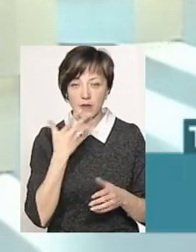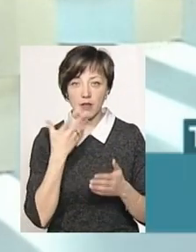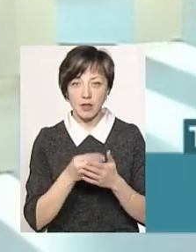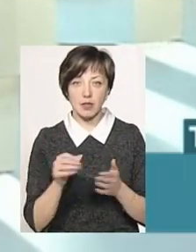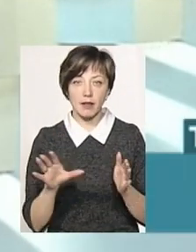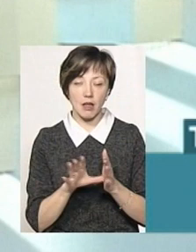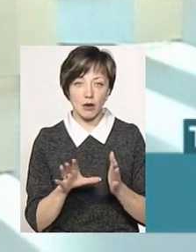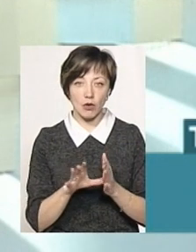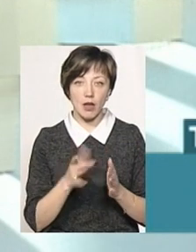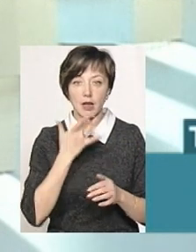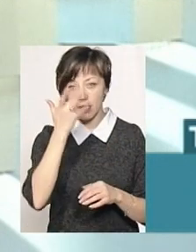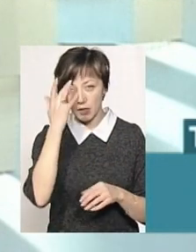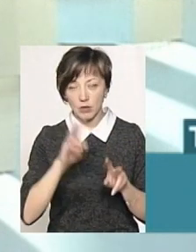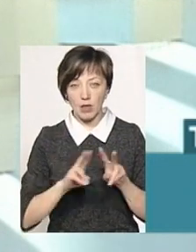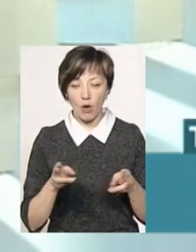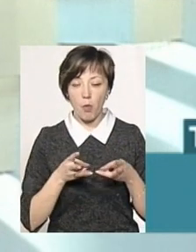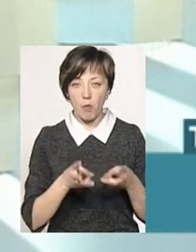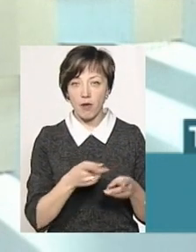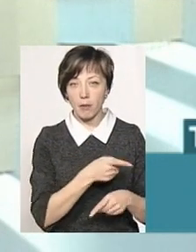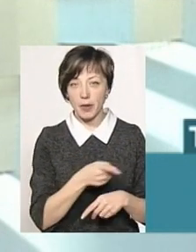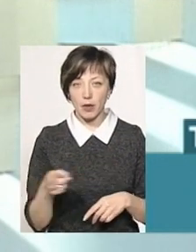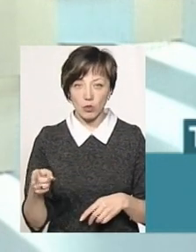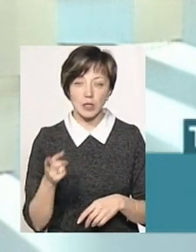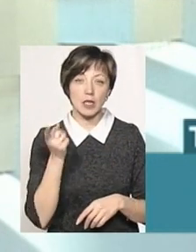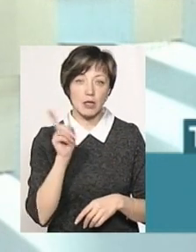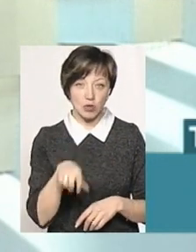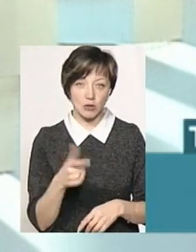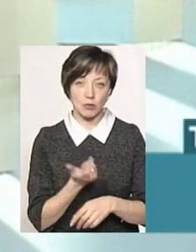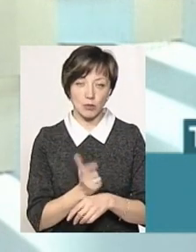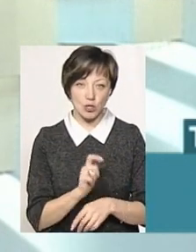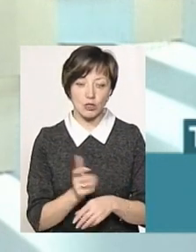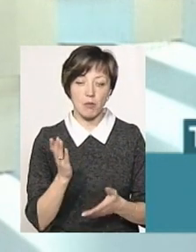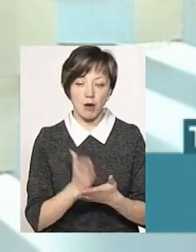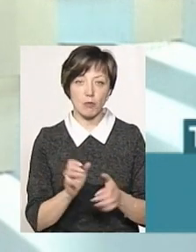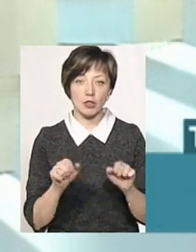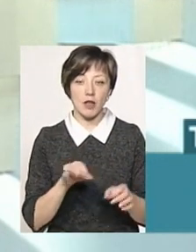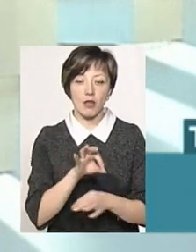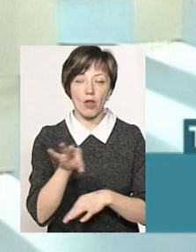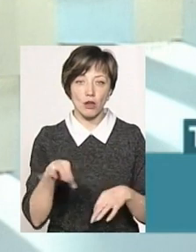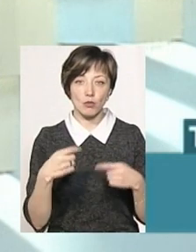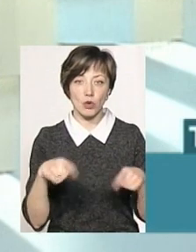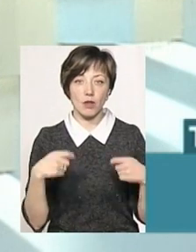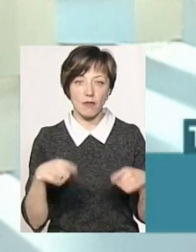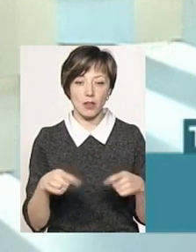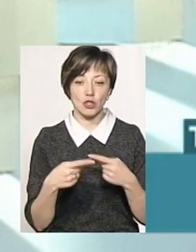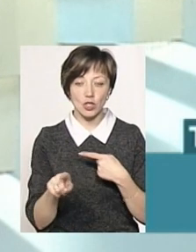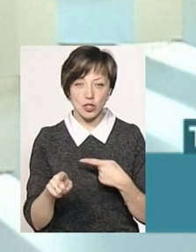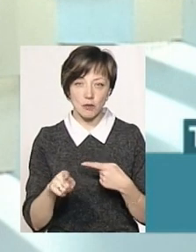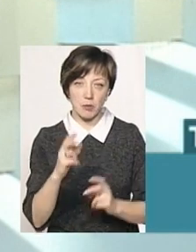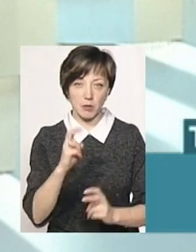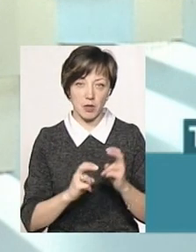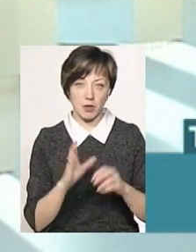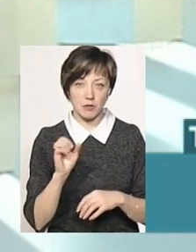електроенергію, як літом, так і опалювальний період. І більше того, ми маємо можливість надлишок її продавати ще іншим